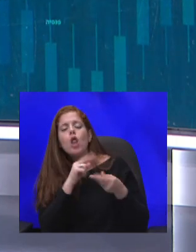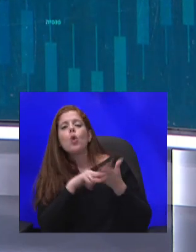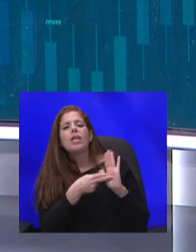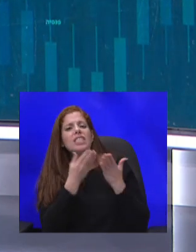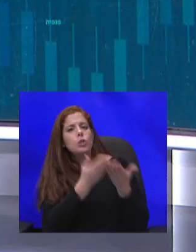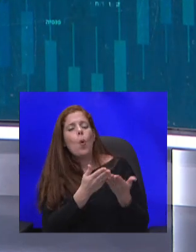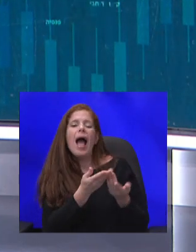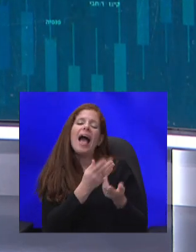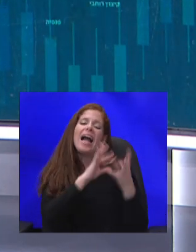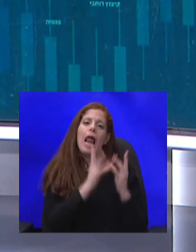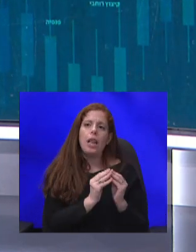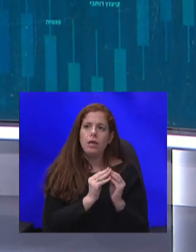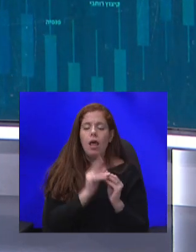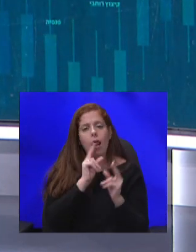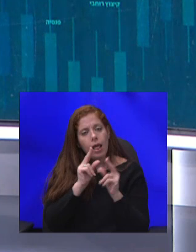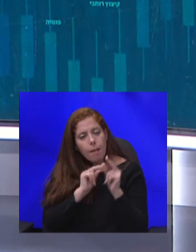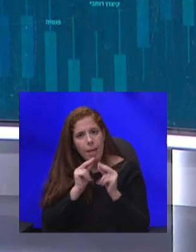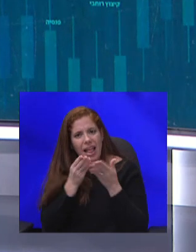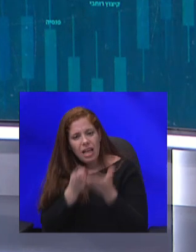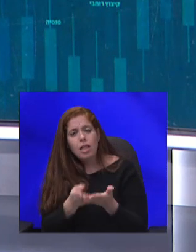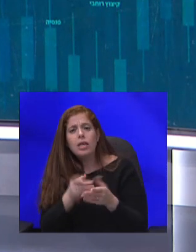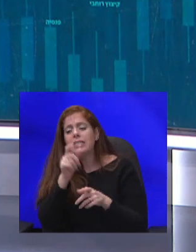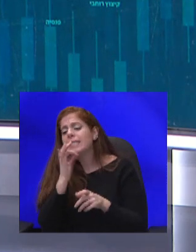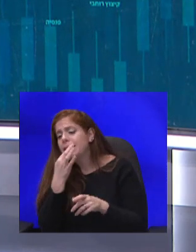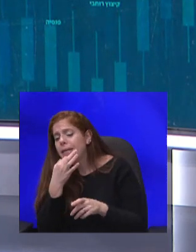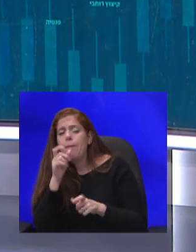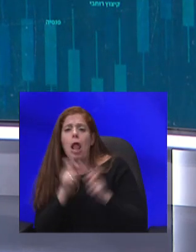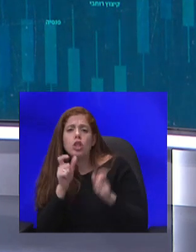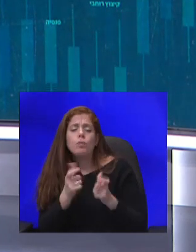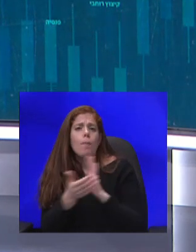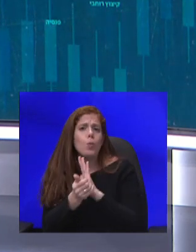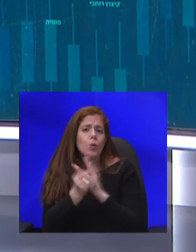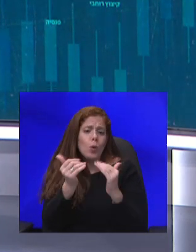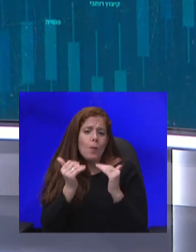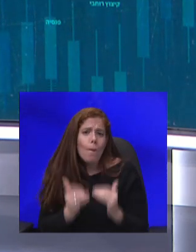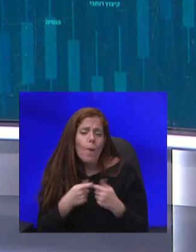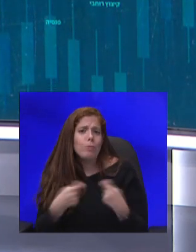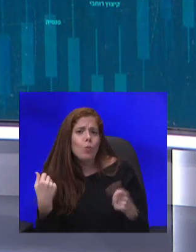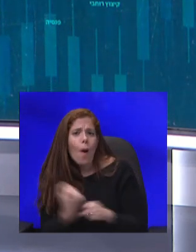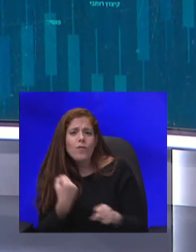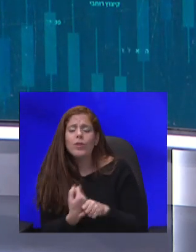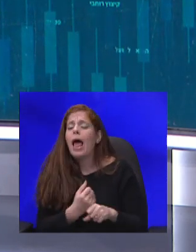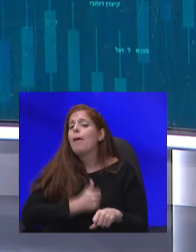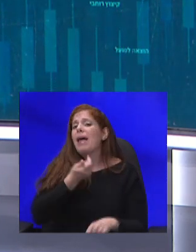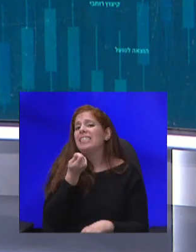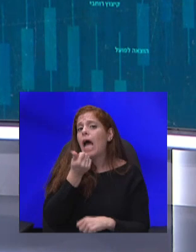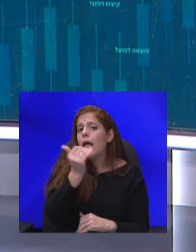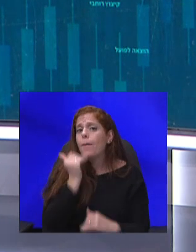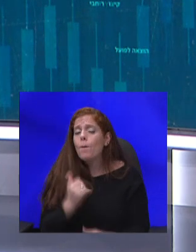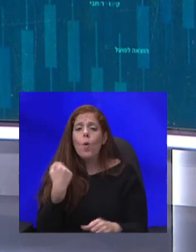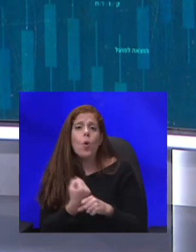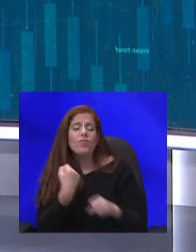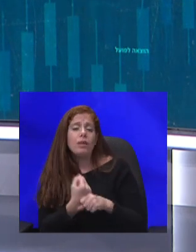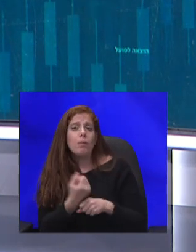אוכלוסיות סיכון, לצעירים, לאנשים עם מיומנויות נמוכות בשוק העבודה, לבעלי שכר נמוך, לעובדים במשרה חלקית, לעזור להם